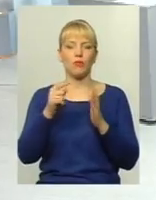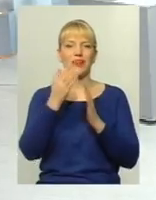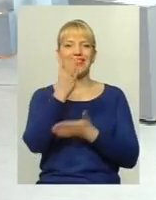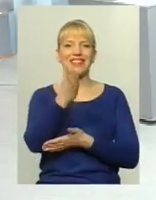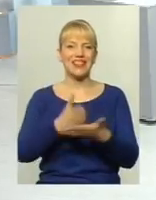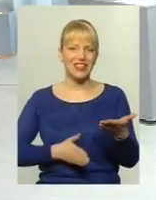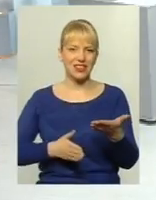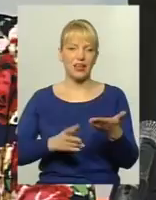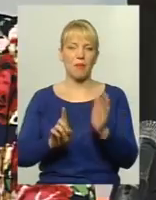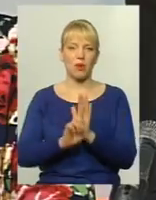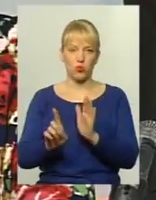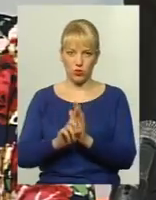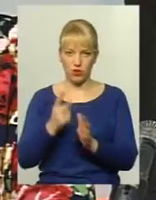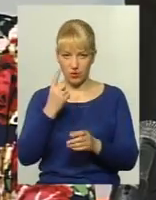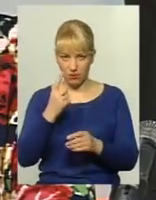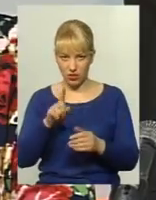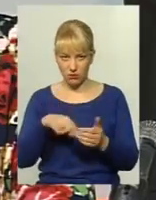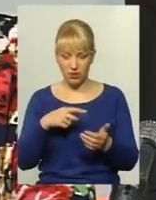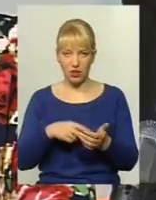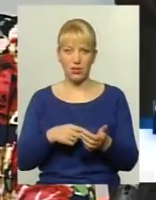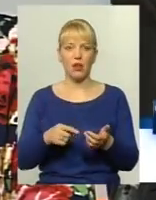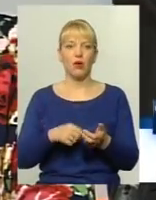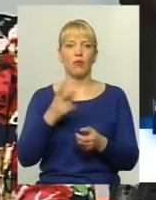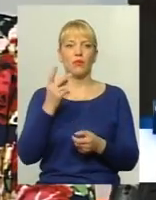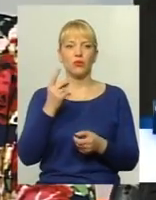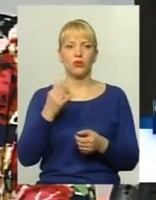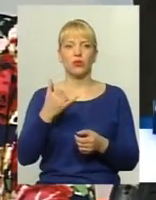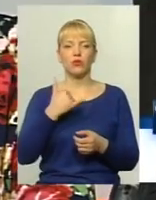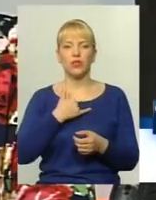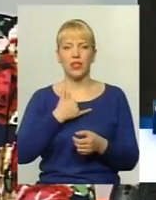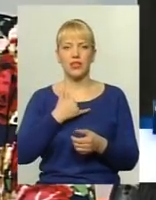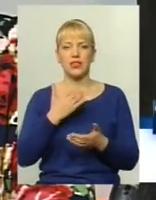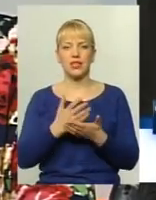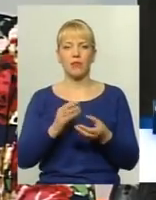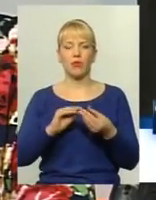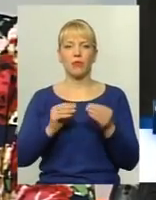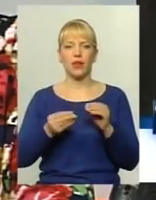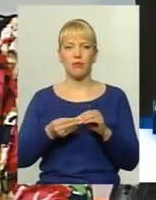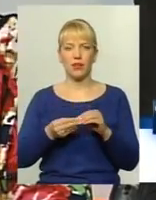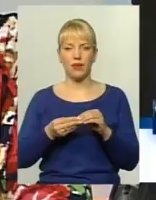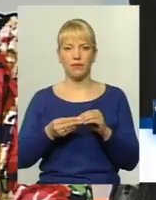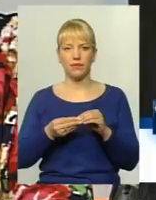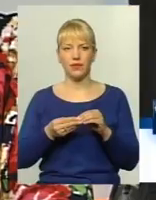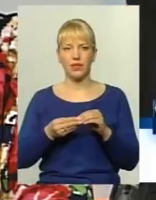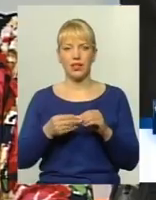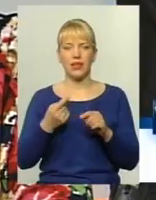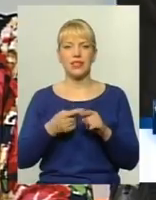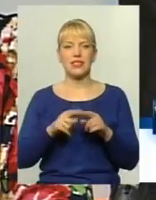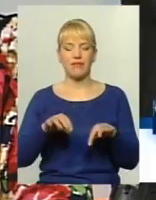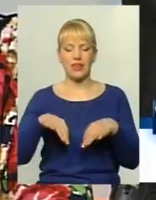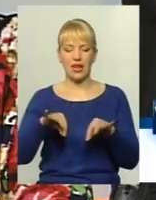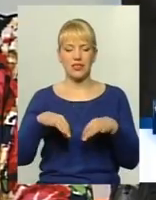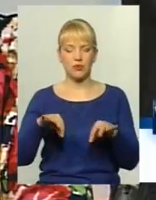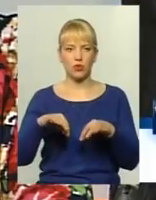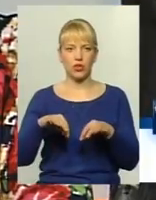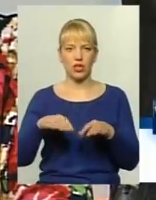це перше питання. Друге питання в нас на сьогоднішній день є дуже така проблема в транспортних розв